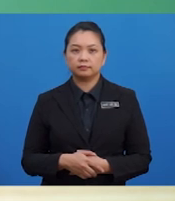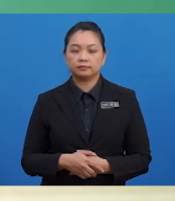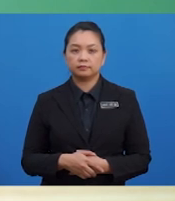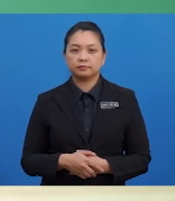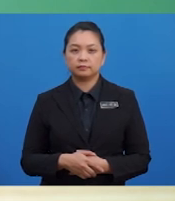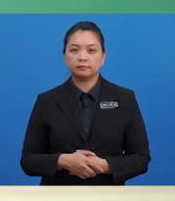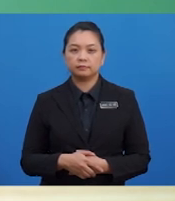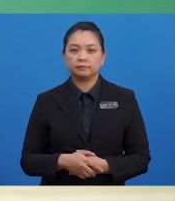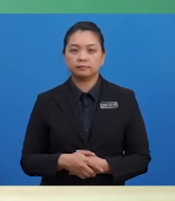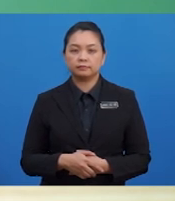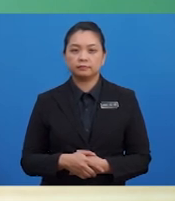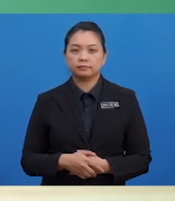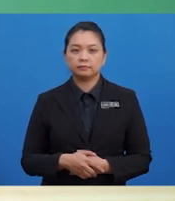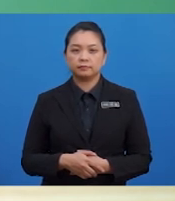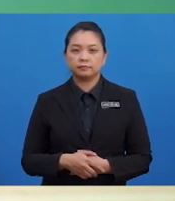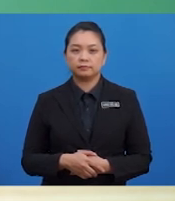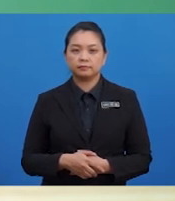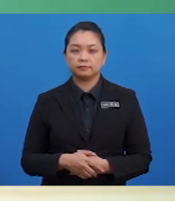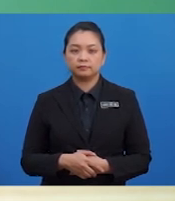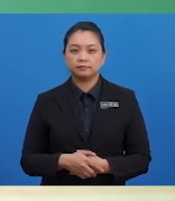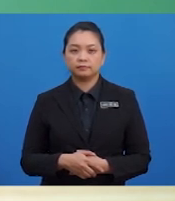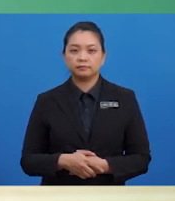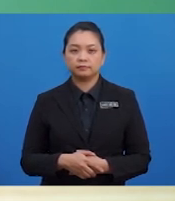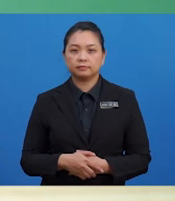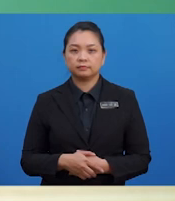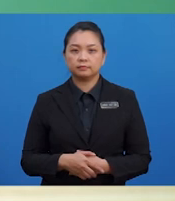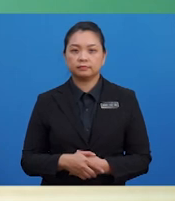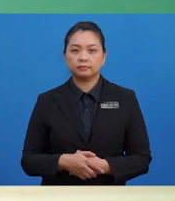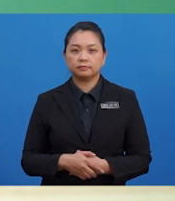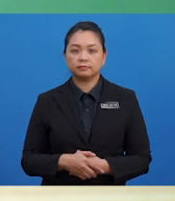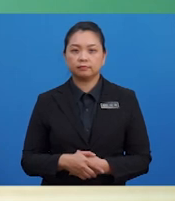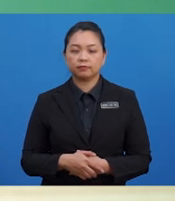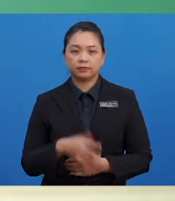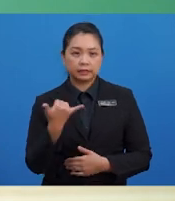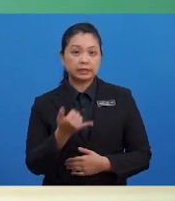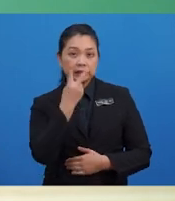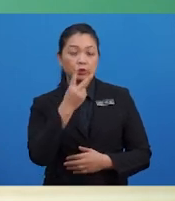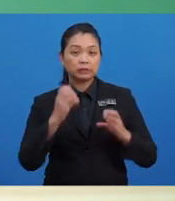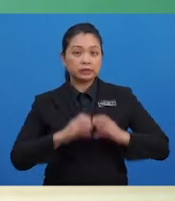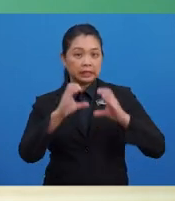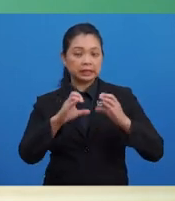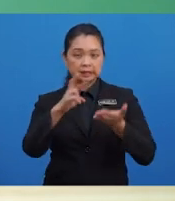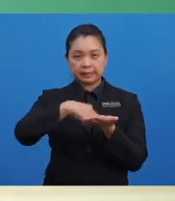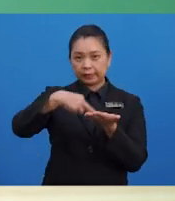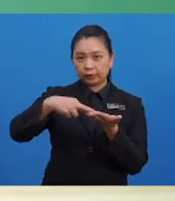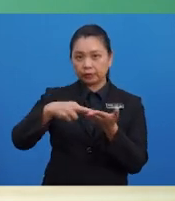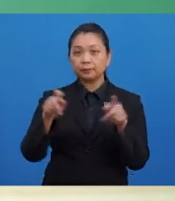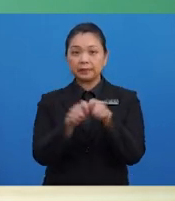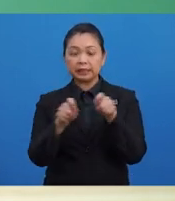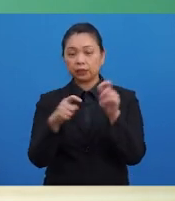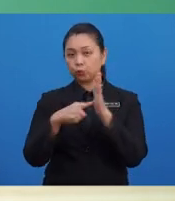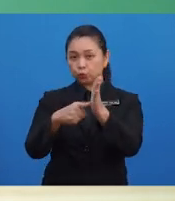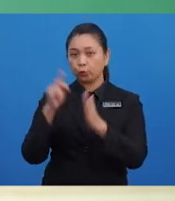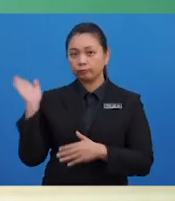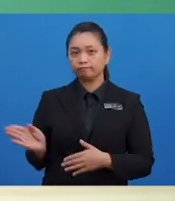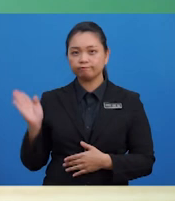direkodkan untuk akaun untung rugi bentuk penyata. Sila perhatikan cara merekod seperti yang